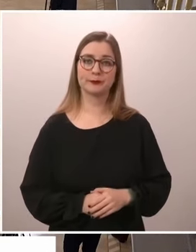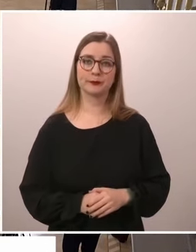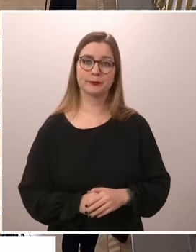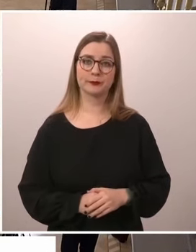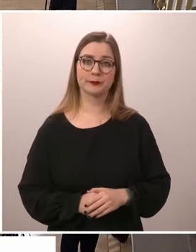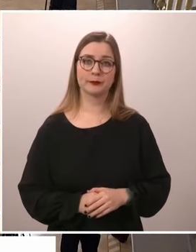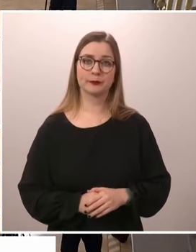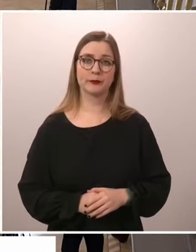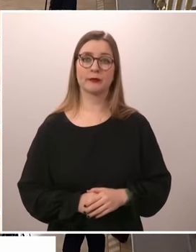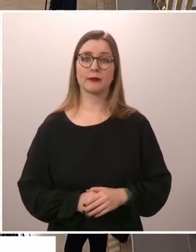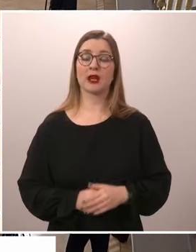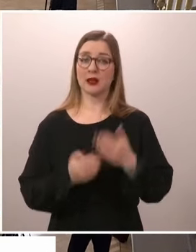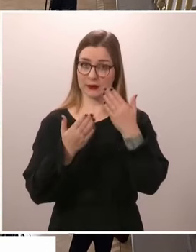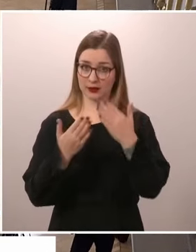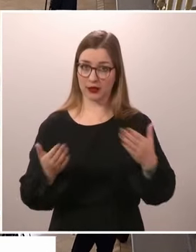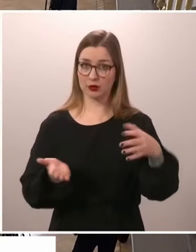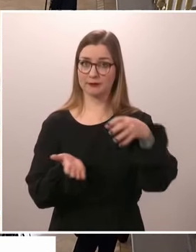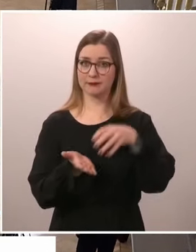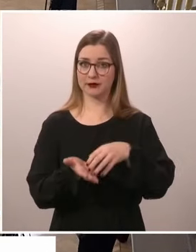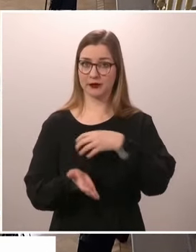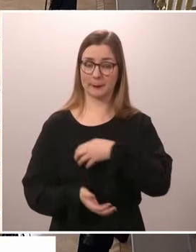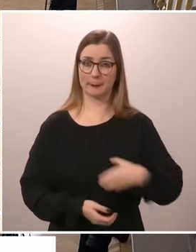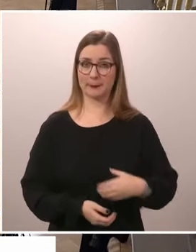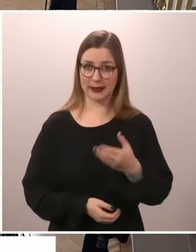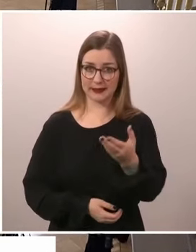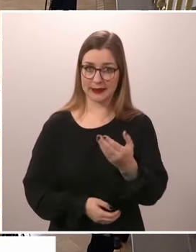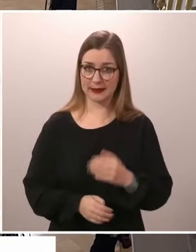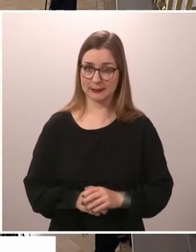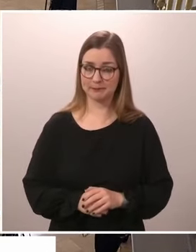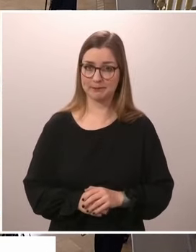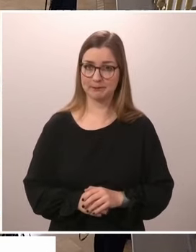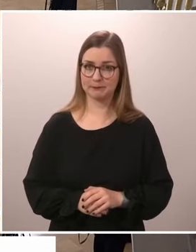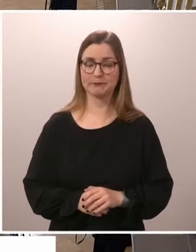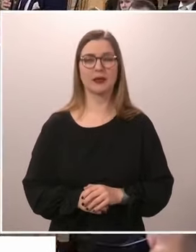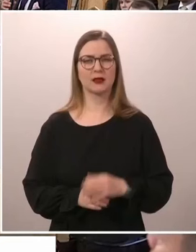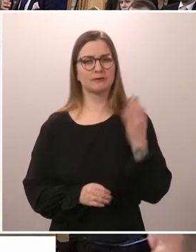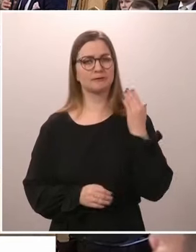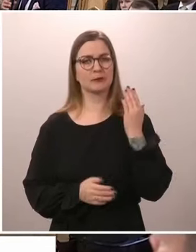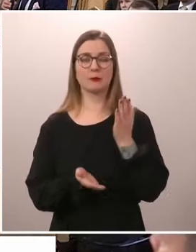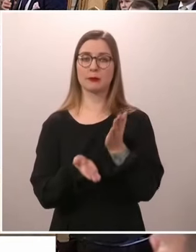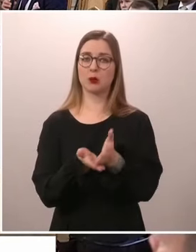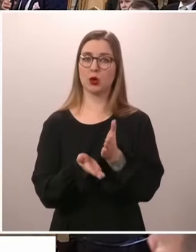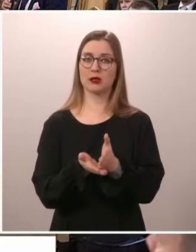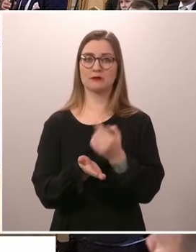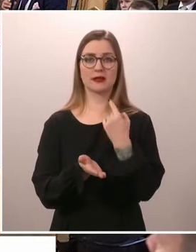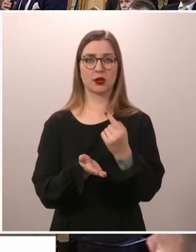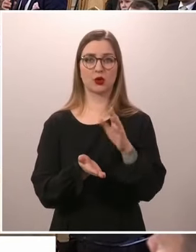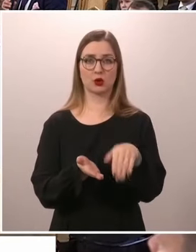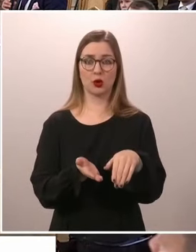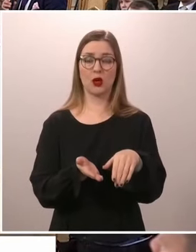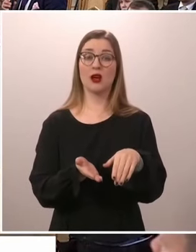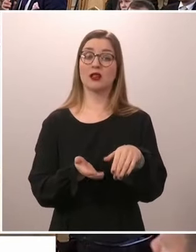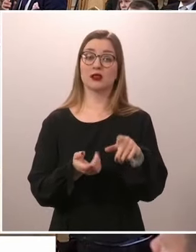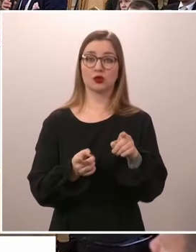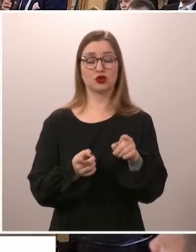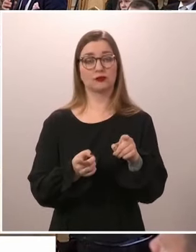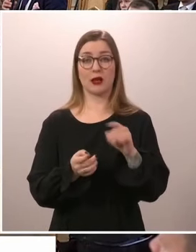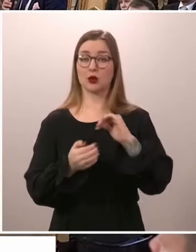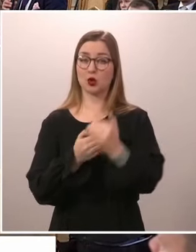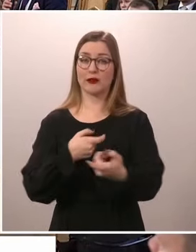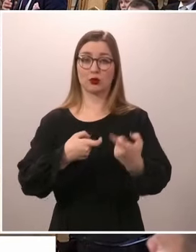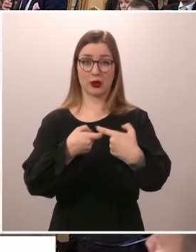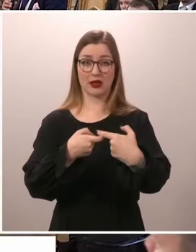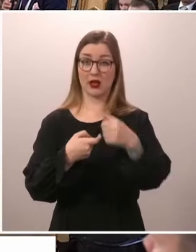Arvoisa tasavallan presidentti, puheessanne otitte esille, että olette valmis tekemään vaikeita päätöksiä turvallisuuteen